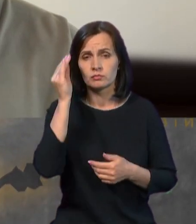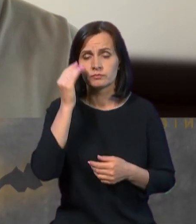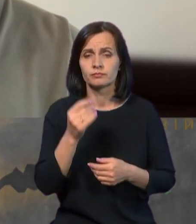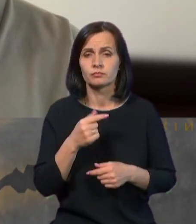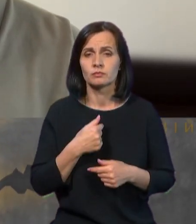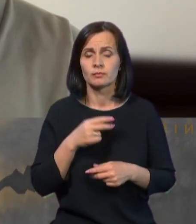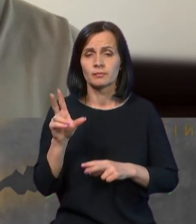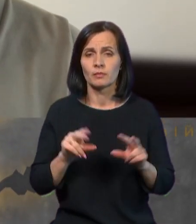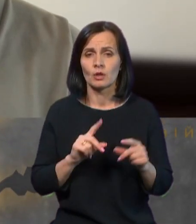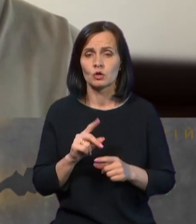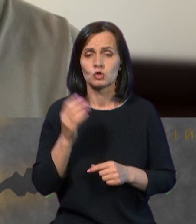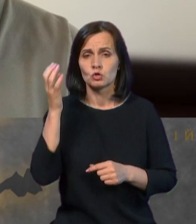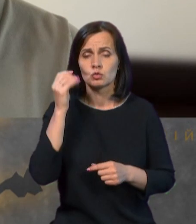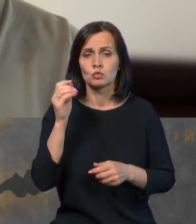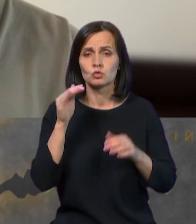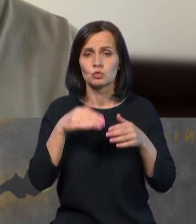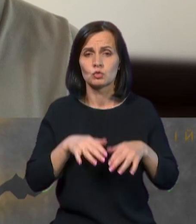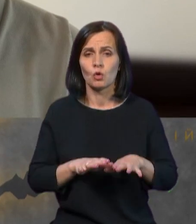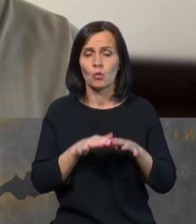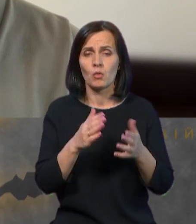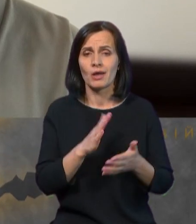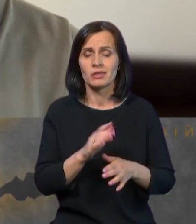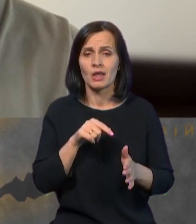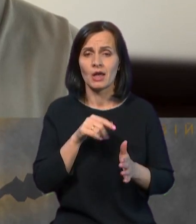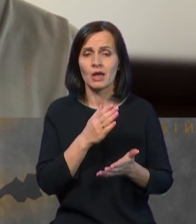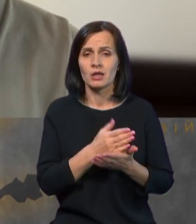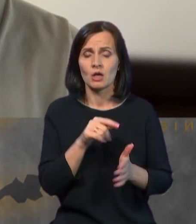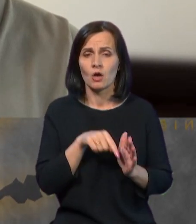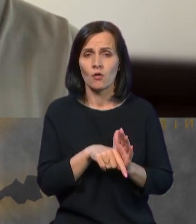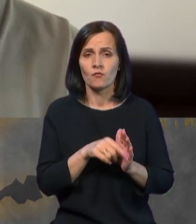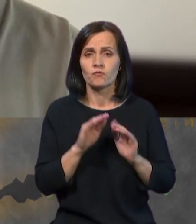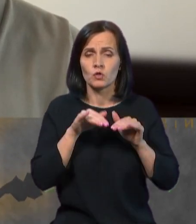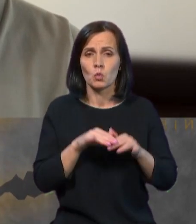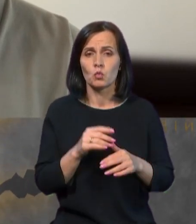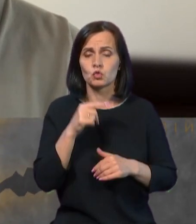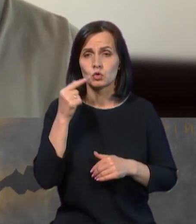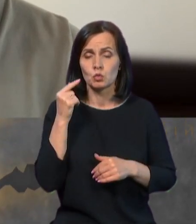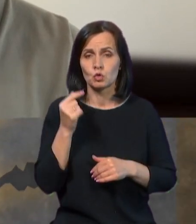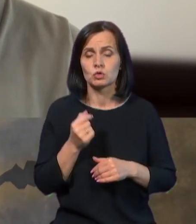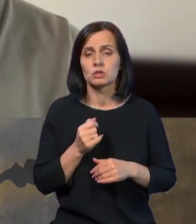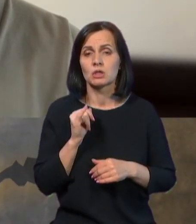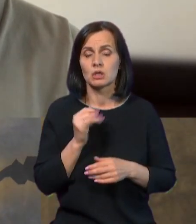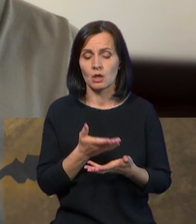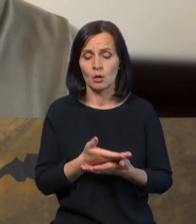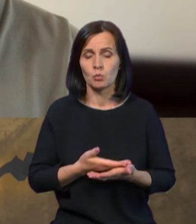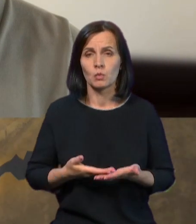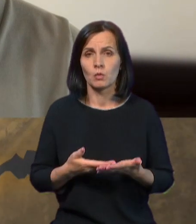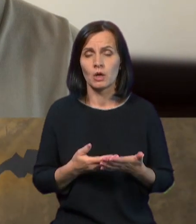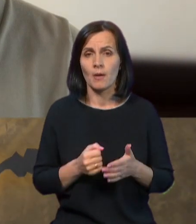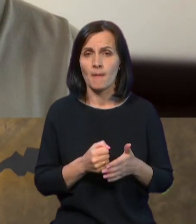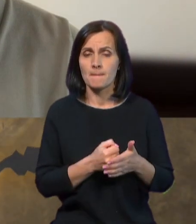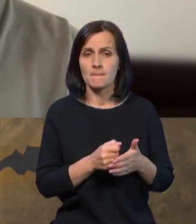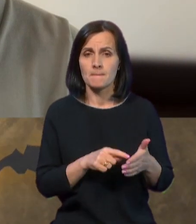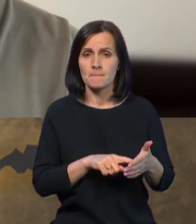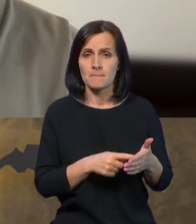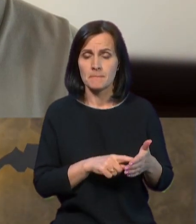вважаю, що Чорне море, воно не є внутрішнім морем Росії. І ми наполягаємо